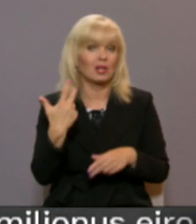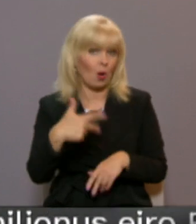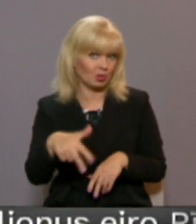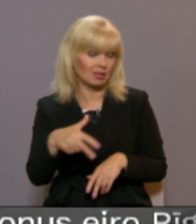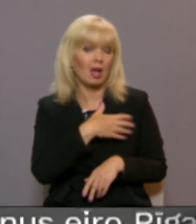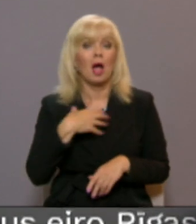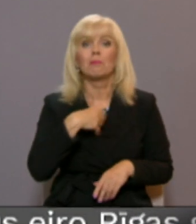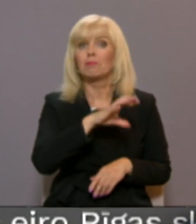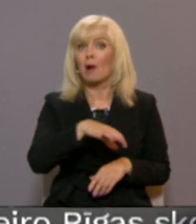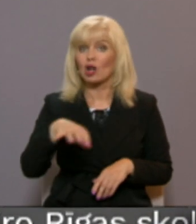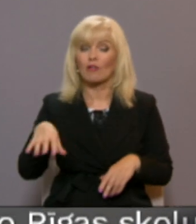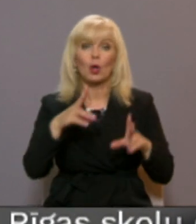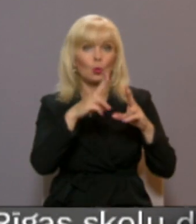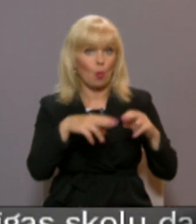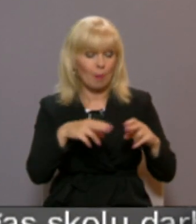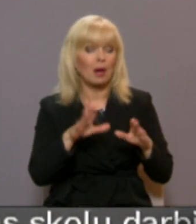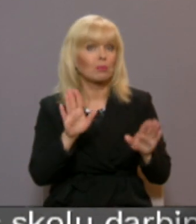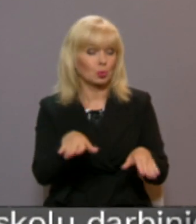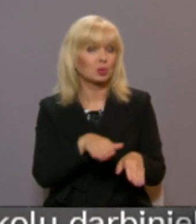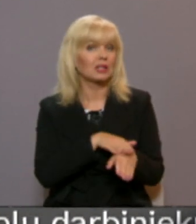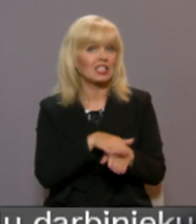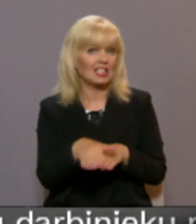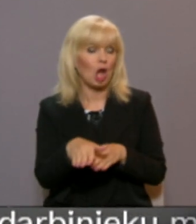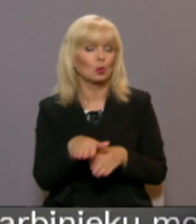pašvaldībām, kurās nometnes tiks īstenotas.